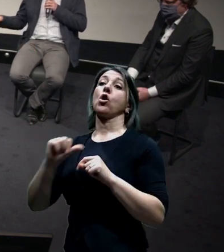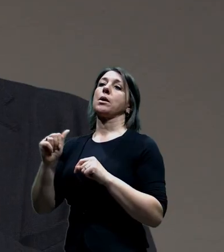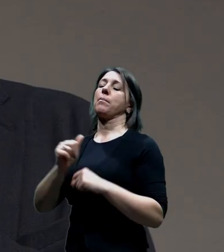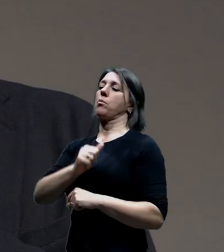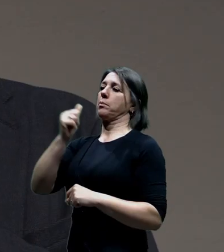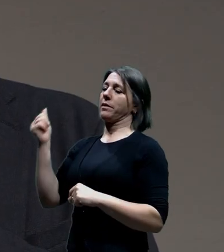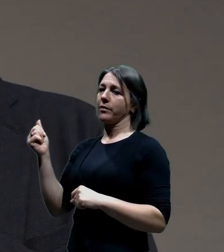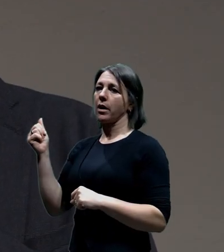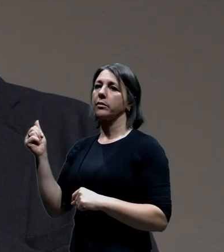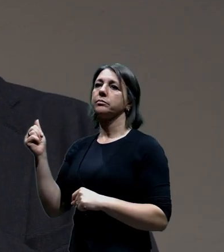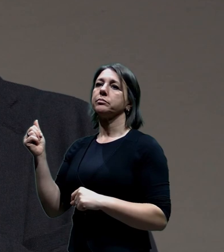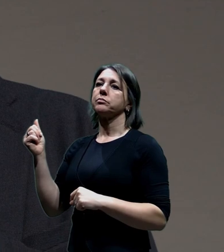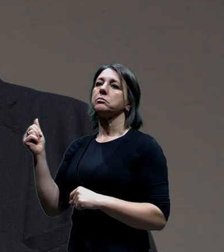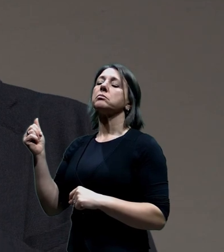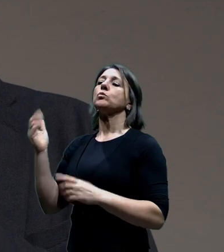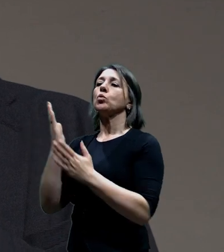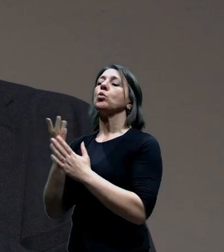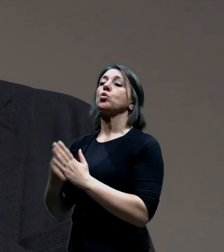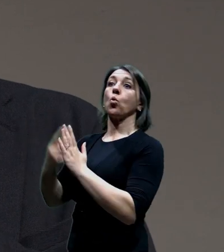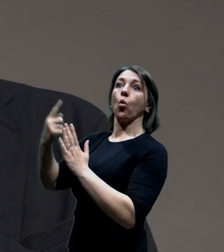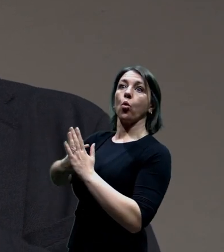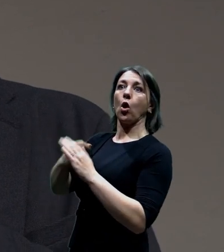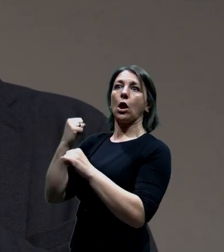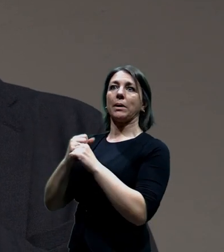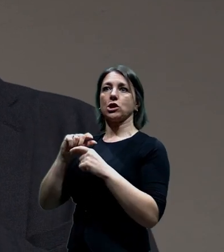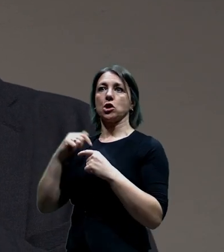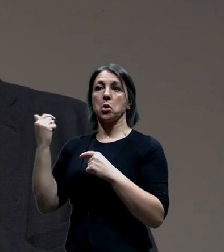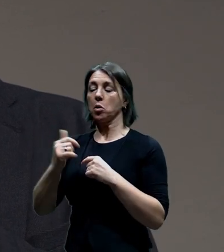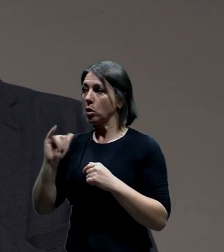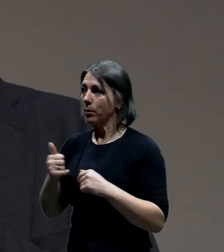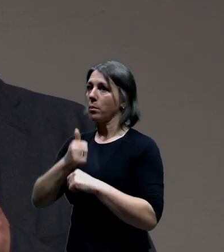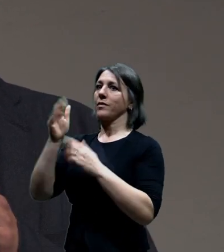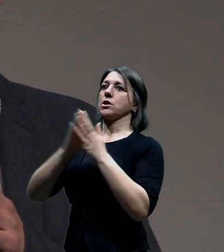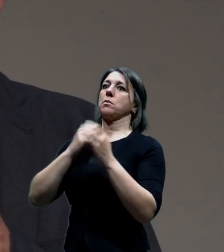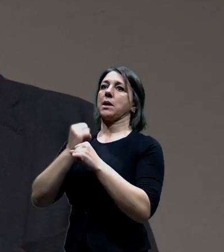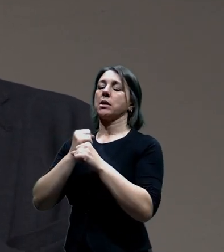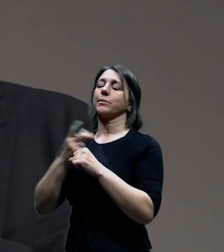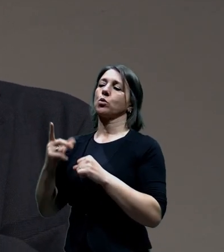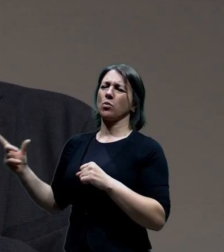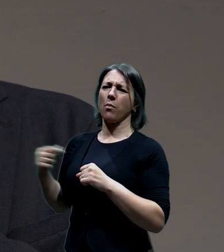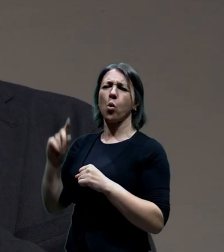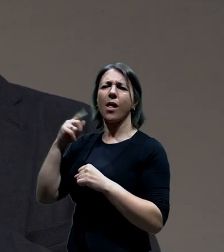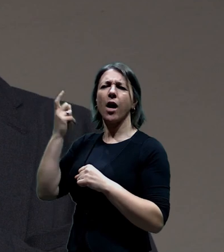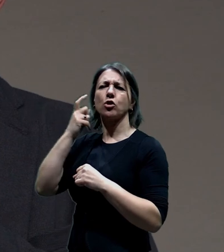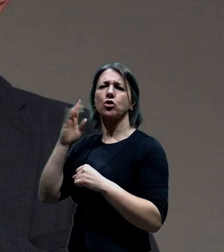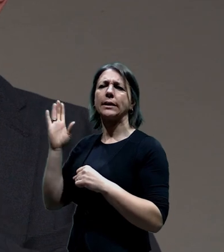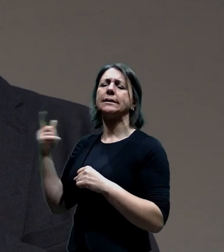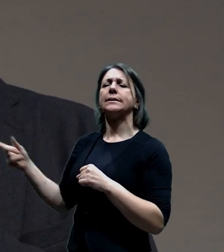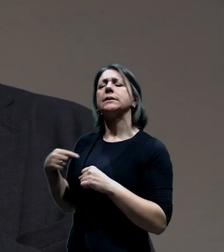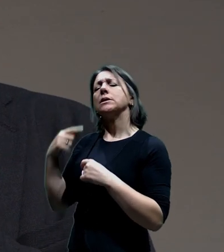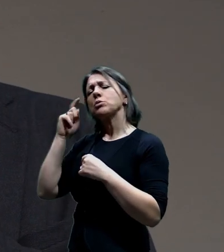k Pražskému okruhu a jeho řešení, tak jsme s Petrem se rozhodli, že skutečně